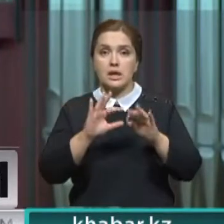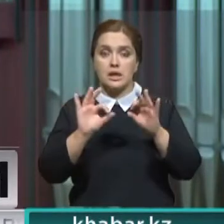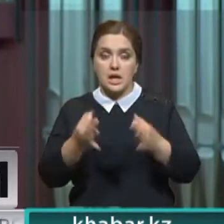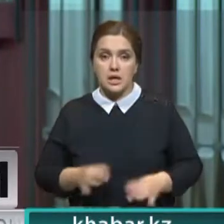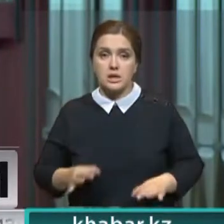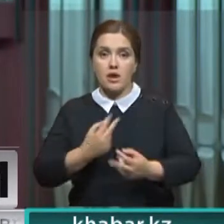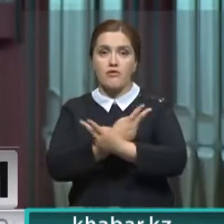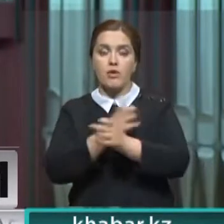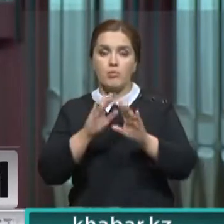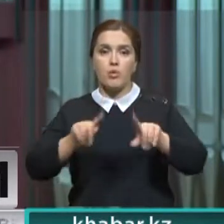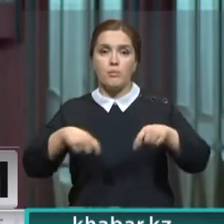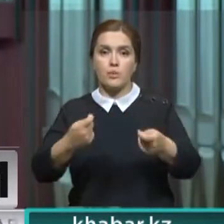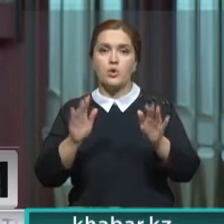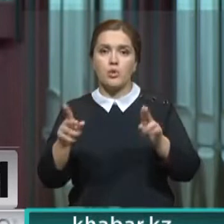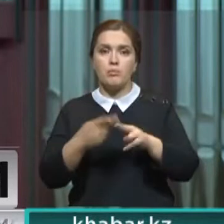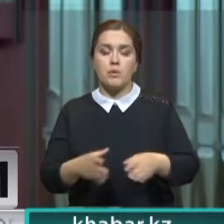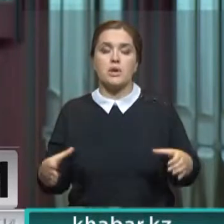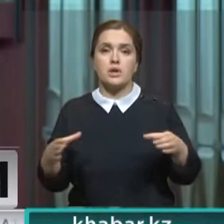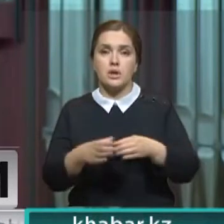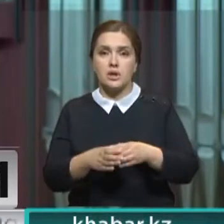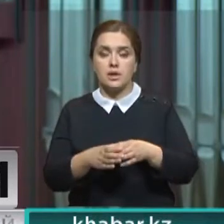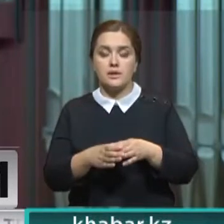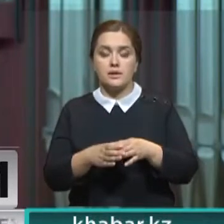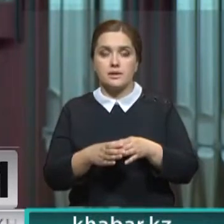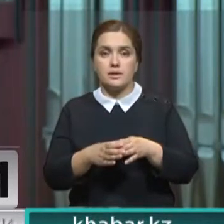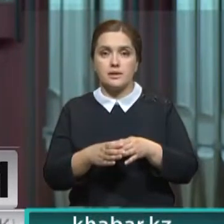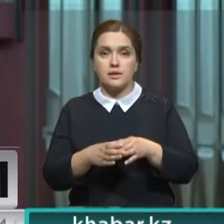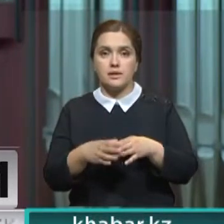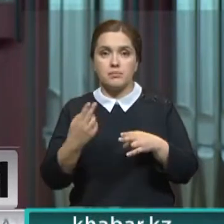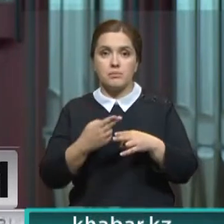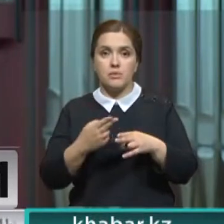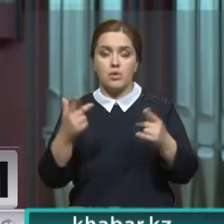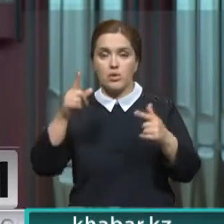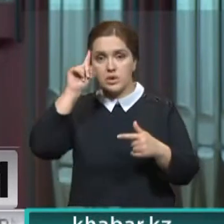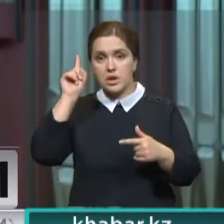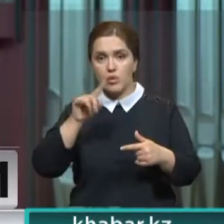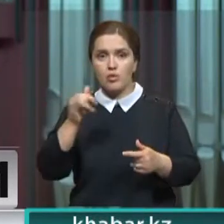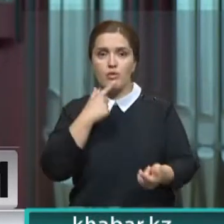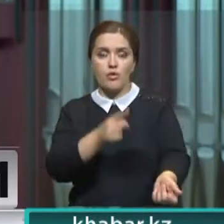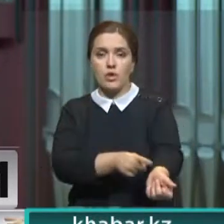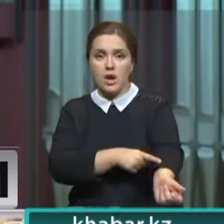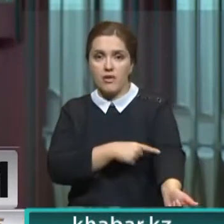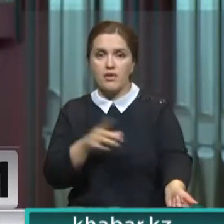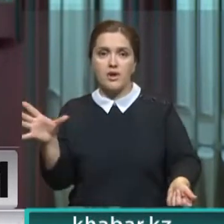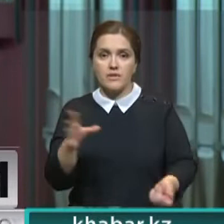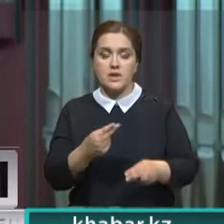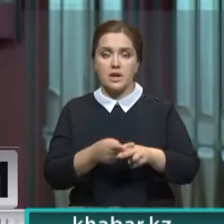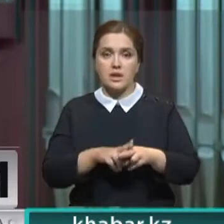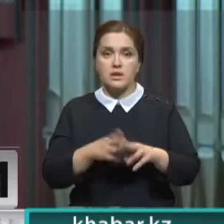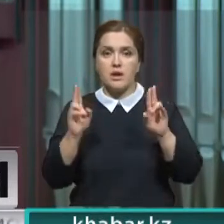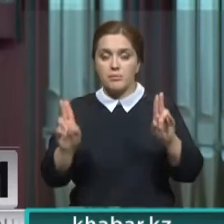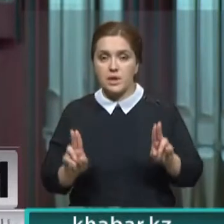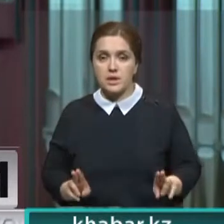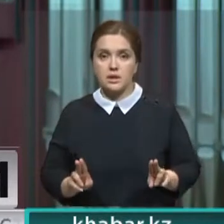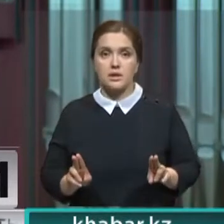вот может передать только тот оркестр, который, в принципе, с этим рожден, и у кого в крови все эти, так говорится, принципы